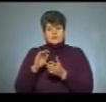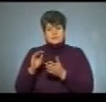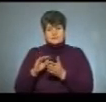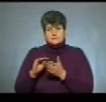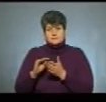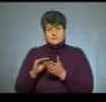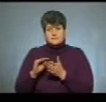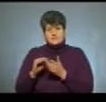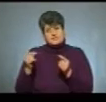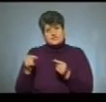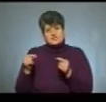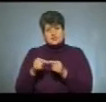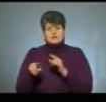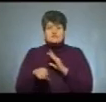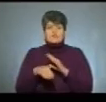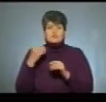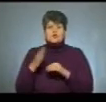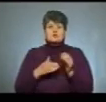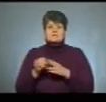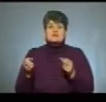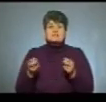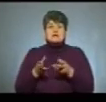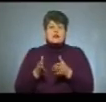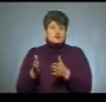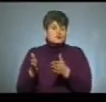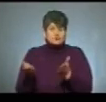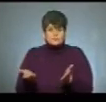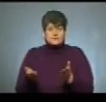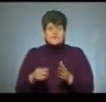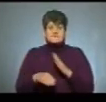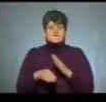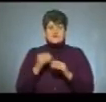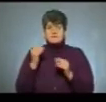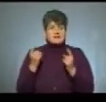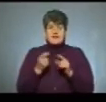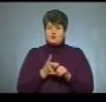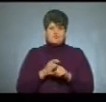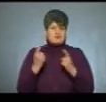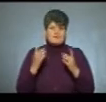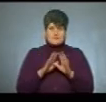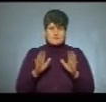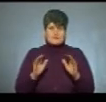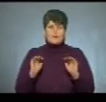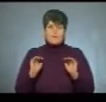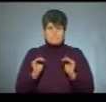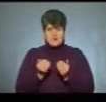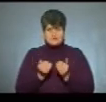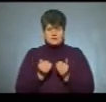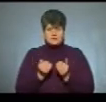тою чи іншою обраною спеціальністю. Причому вибір також не дуже великий, адже обмежено